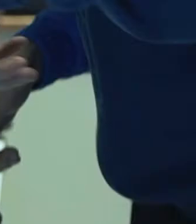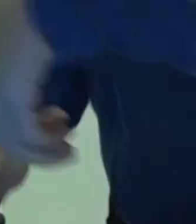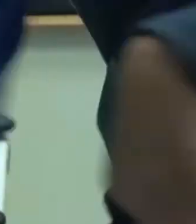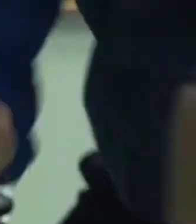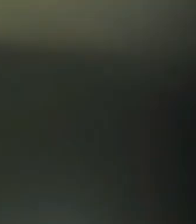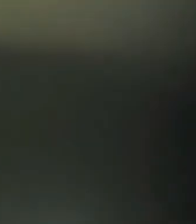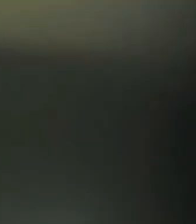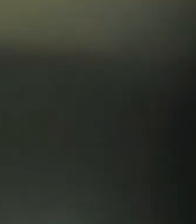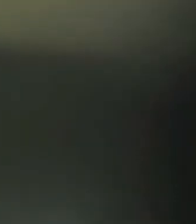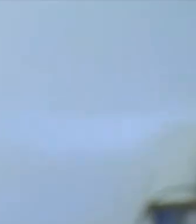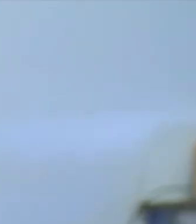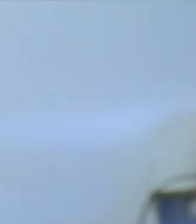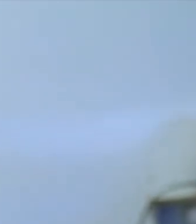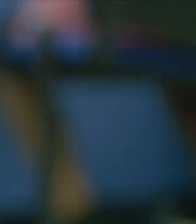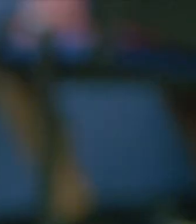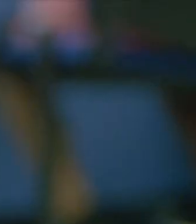Ω, ω.